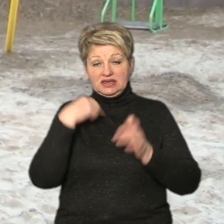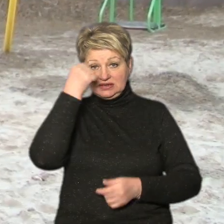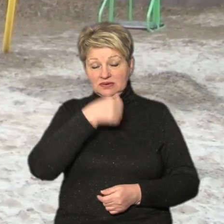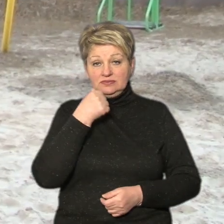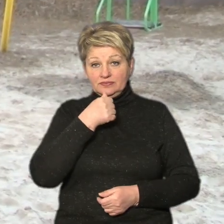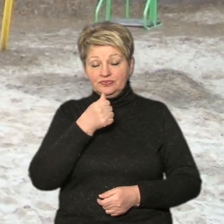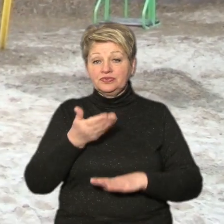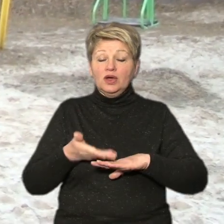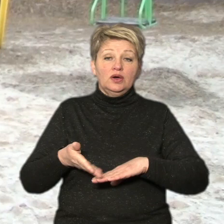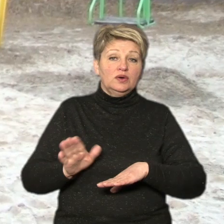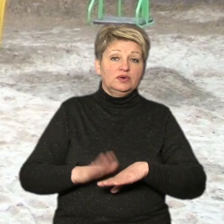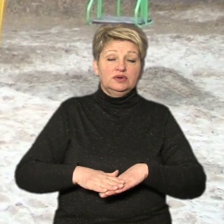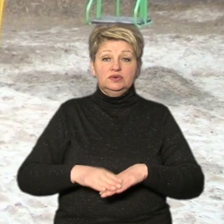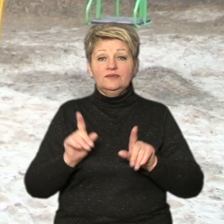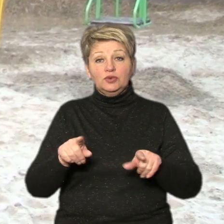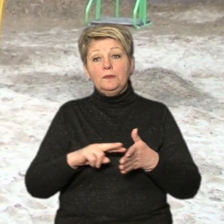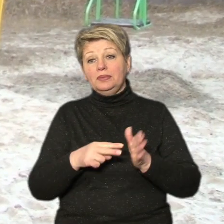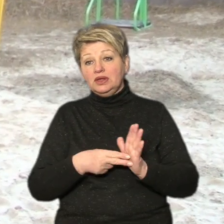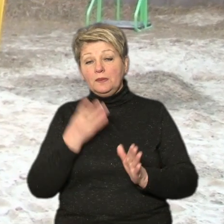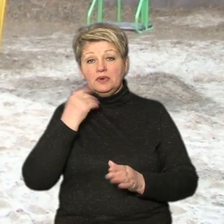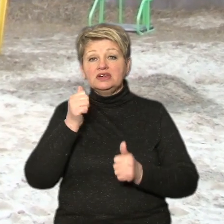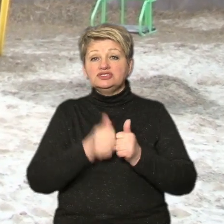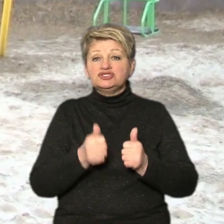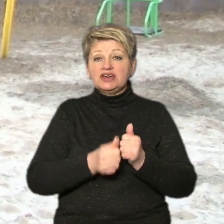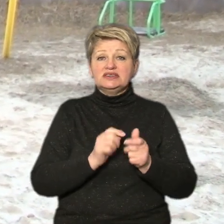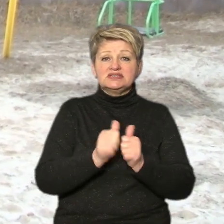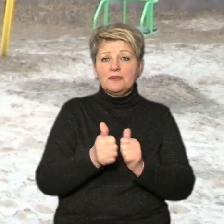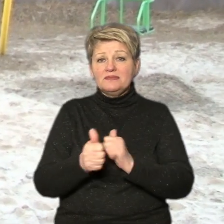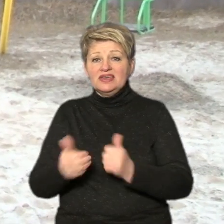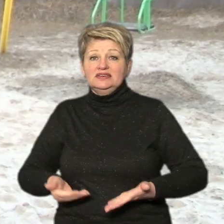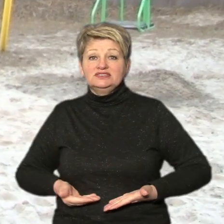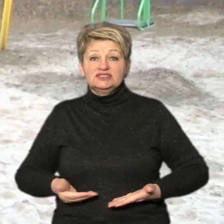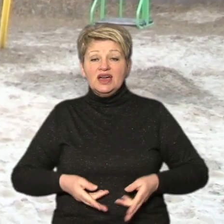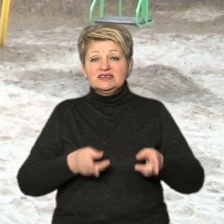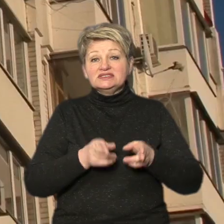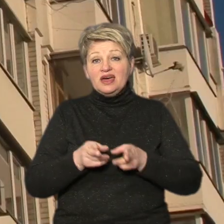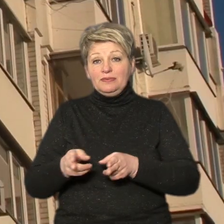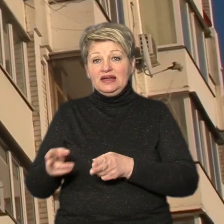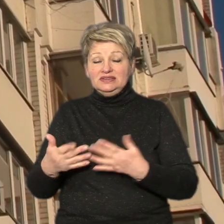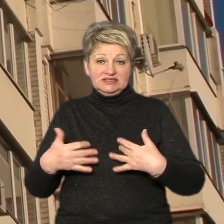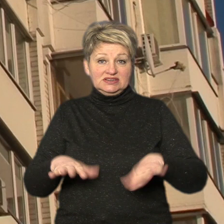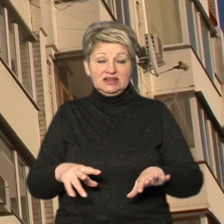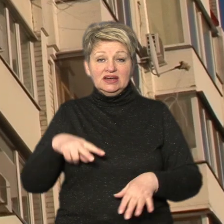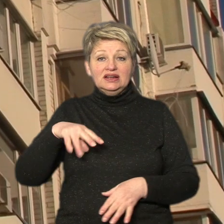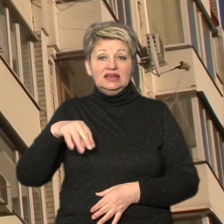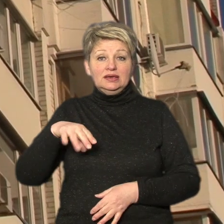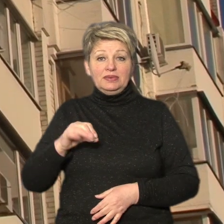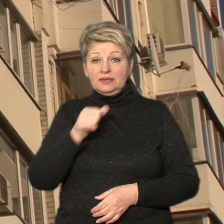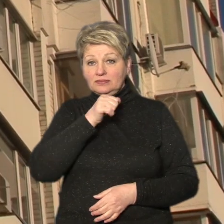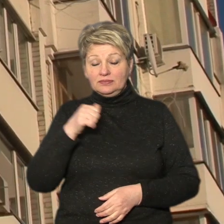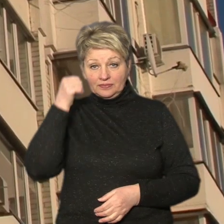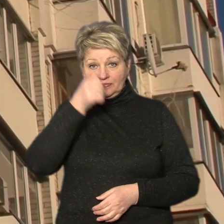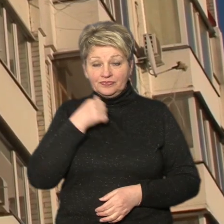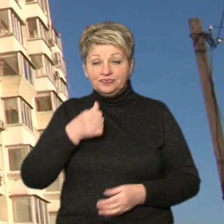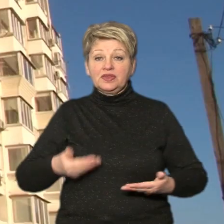Трудно в тому плані, що коли часто міняєш житло, то стабільність, звісно, вирішується. Із липня минулого року вони живуть у